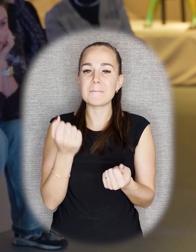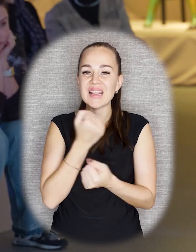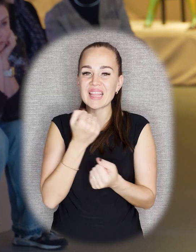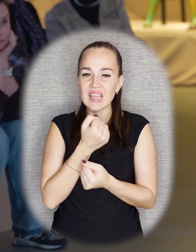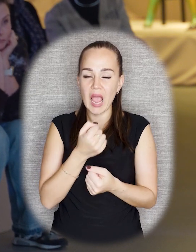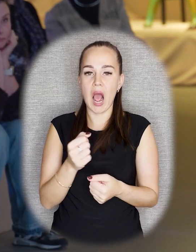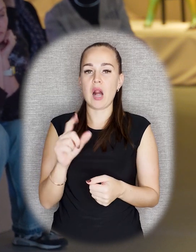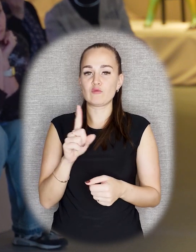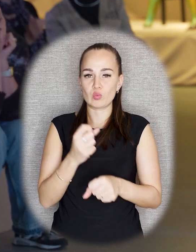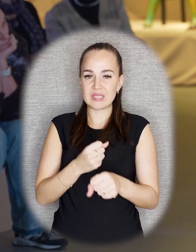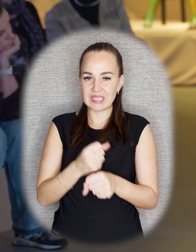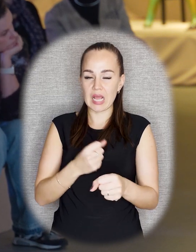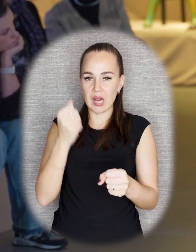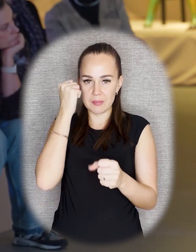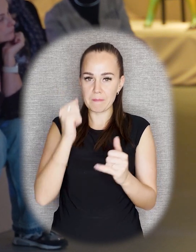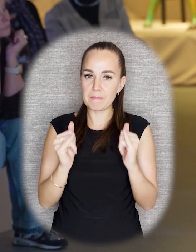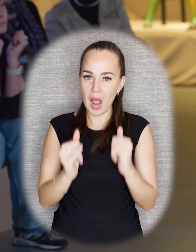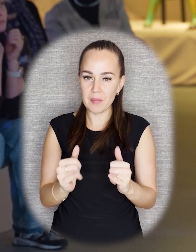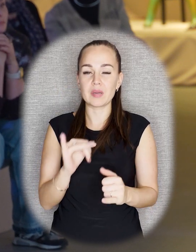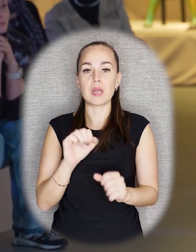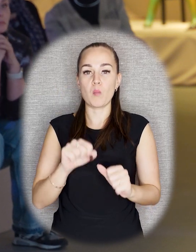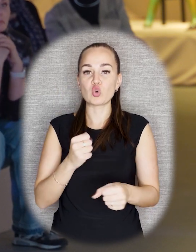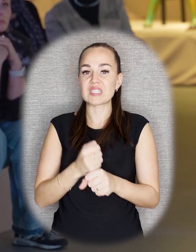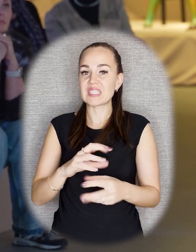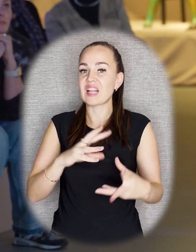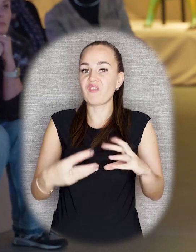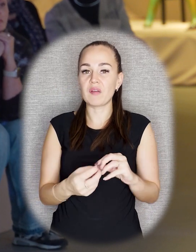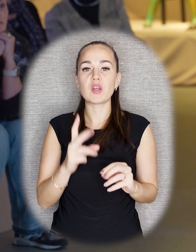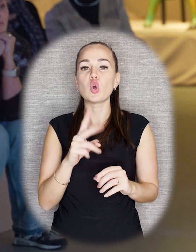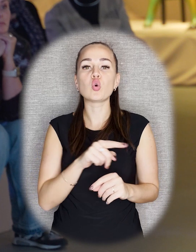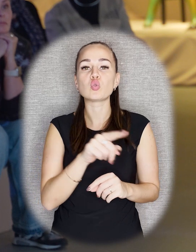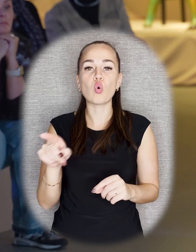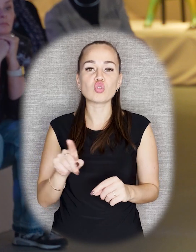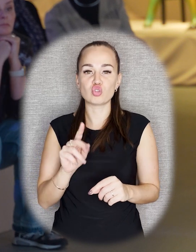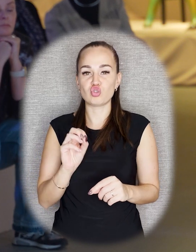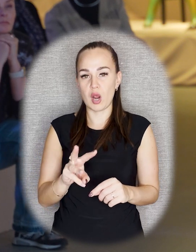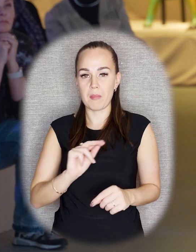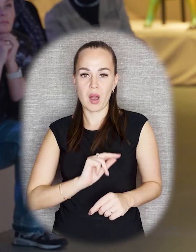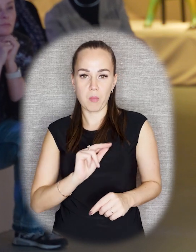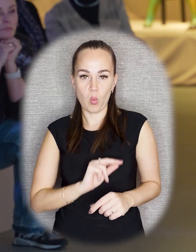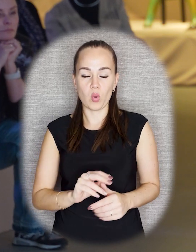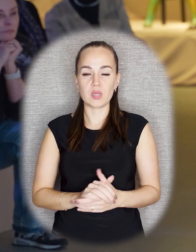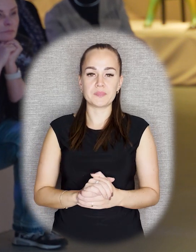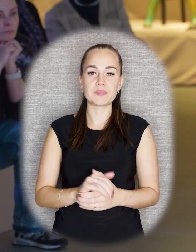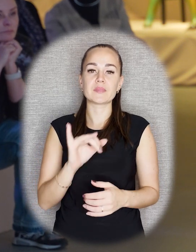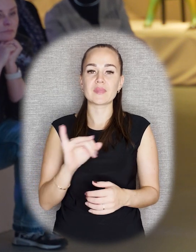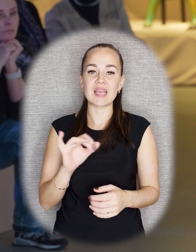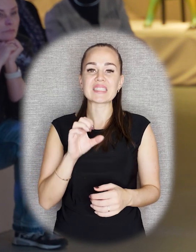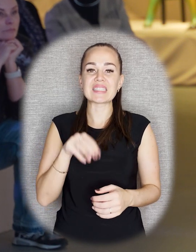если эти записки о конкретных памятниках. Опять же, можем сделать выводы, кто над чем работал. И есть, конечно,